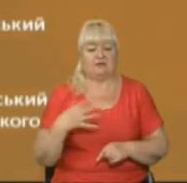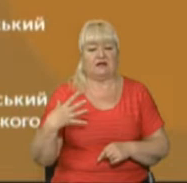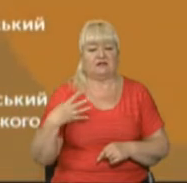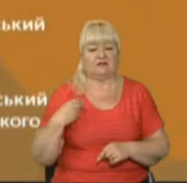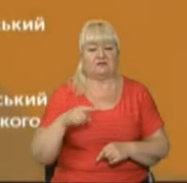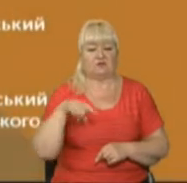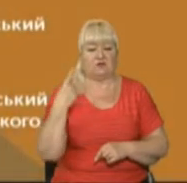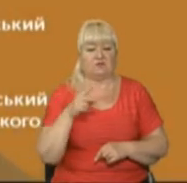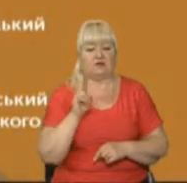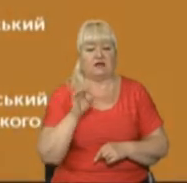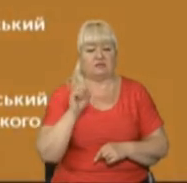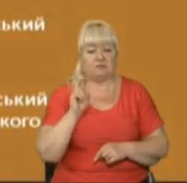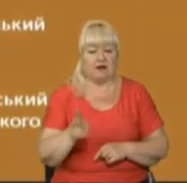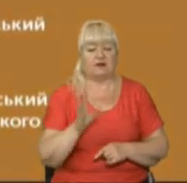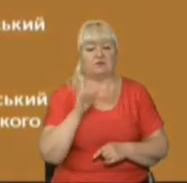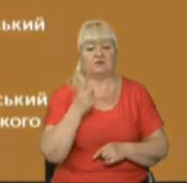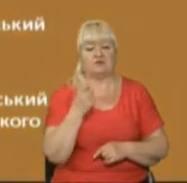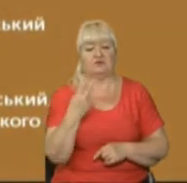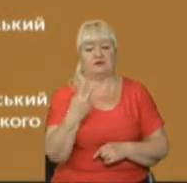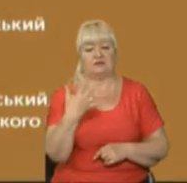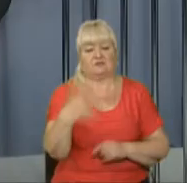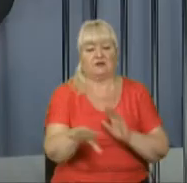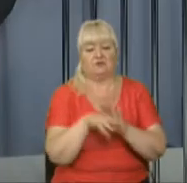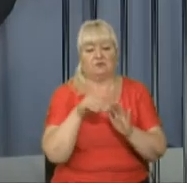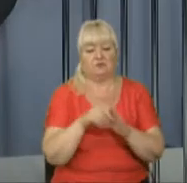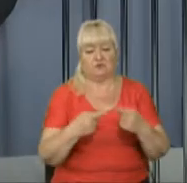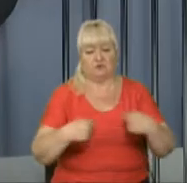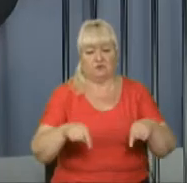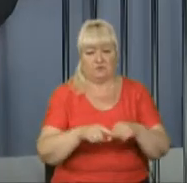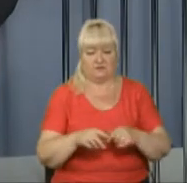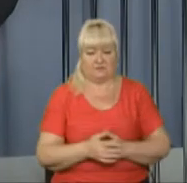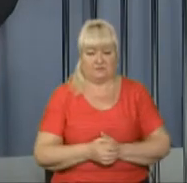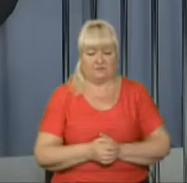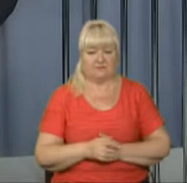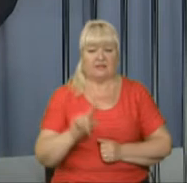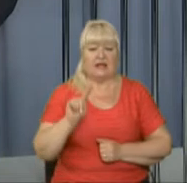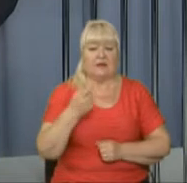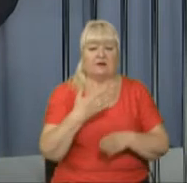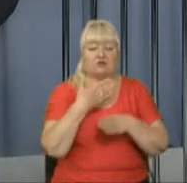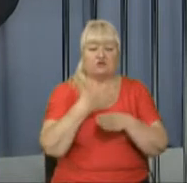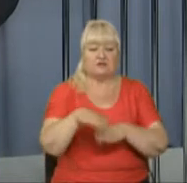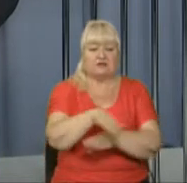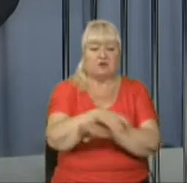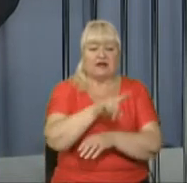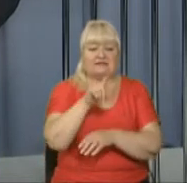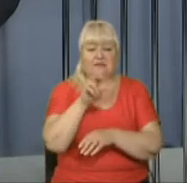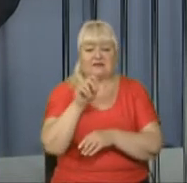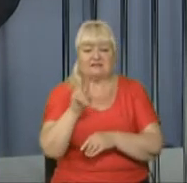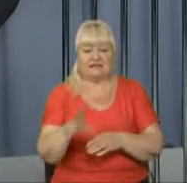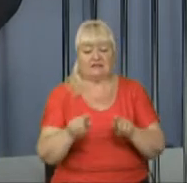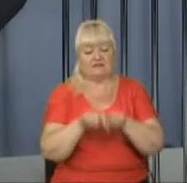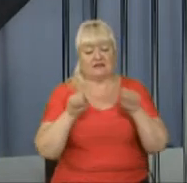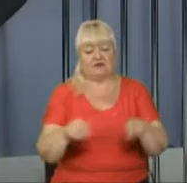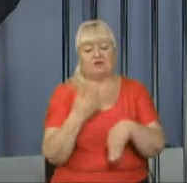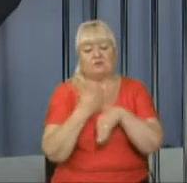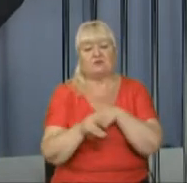Ярослав Качмарик балотується у 125-му виборчому окрузі. Першу частину вулиці Замерстинівської відкриють пізніше,